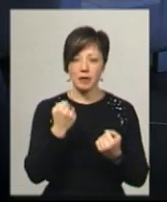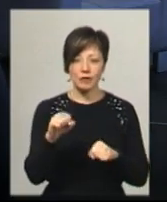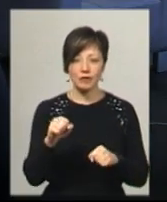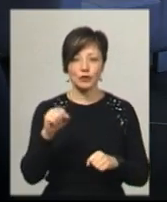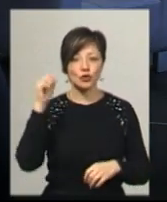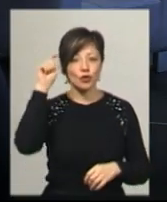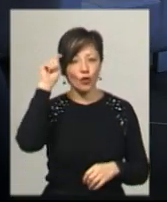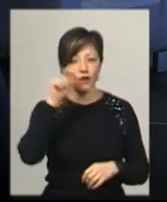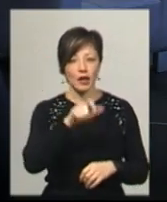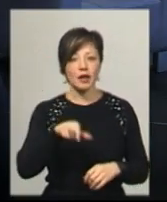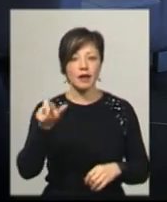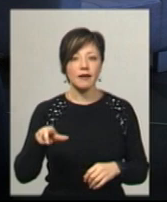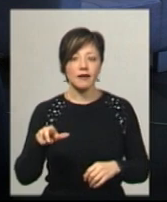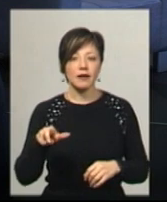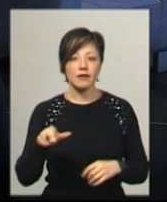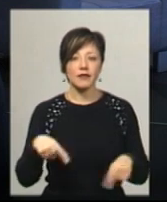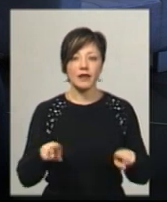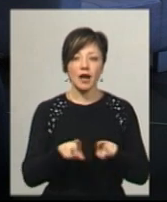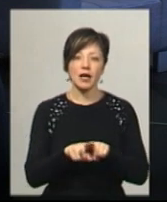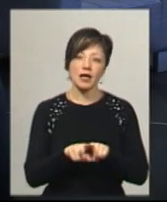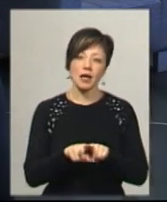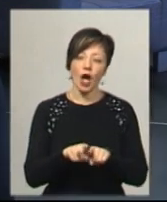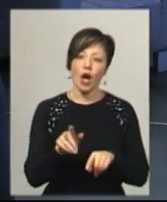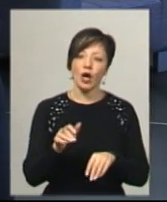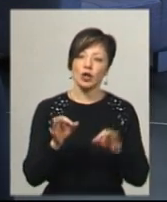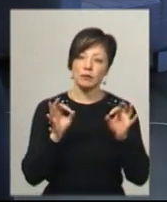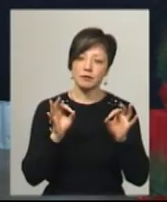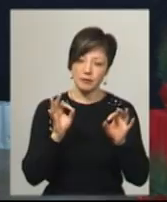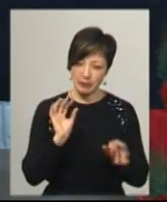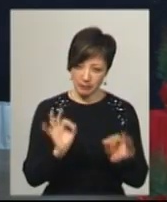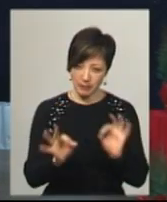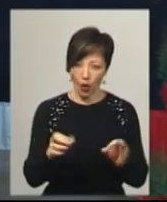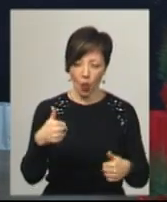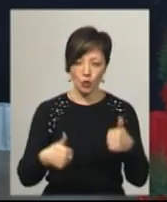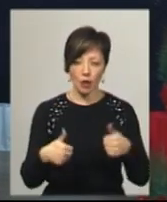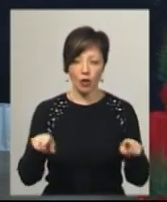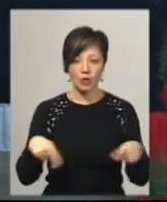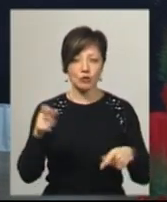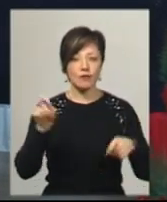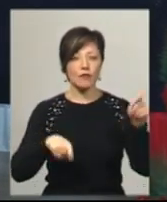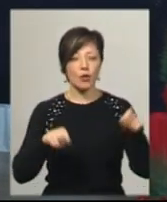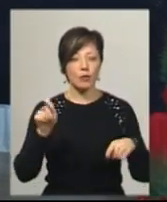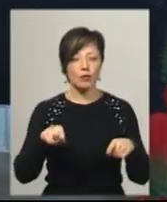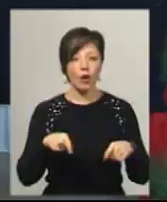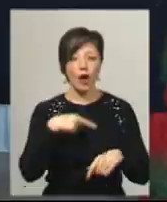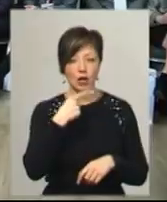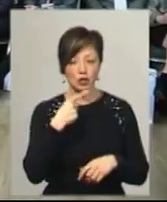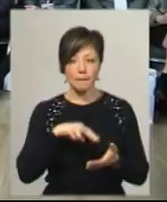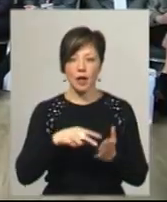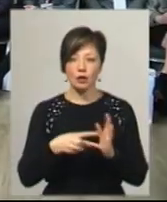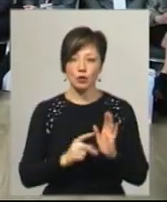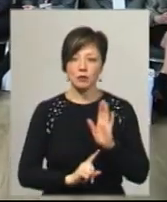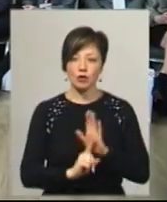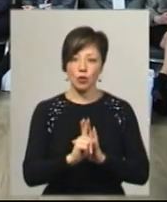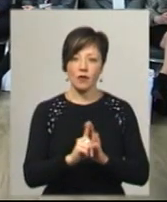чоловіків в такій доброчесній конкуренції. Організаторка форуму Аліна Скаморохова каже, планує